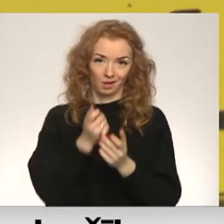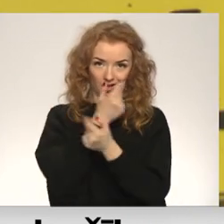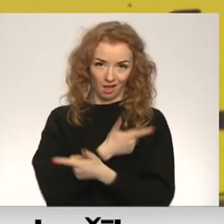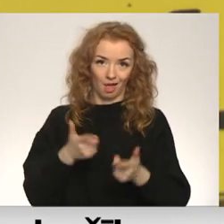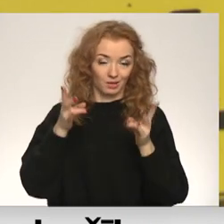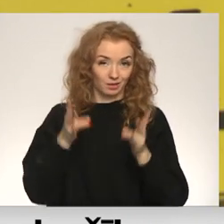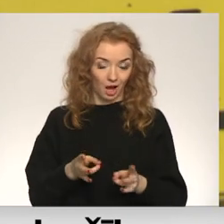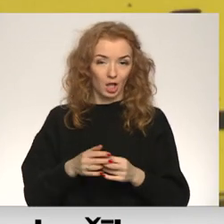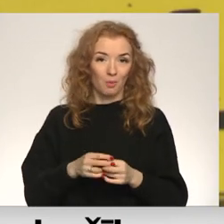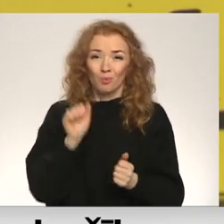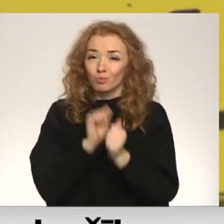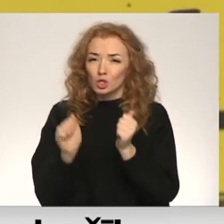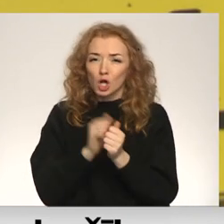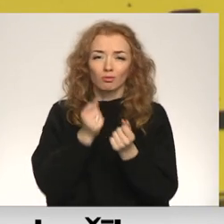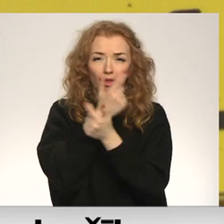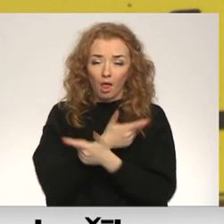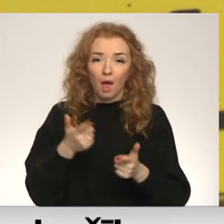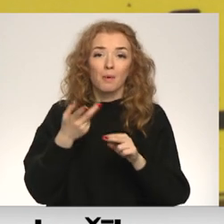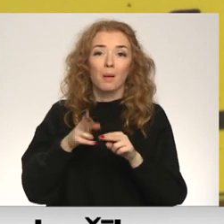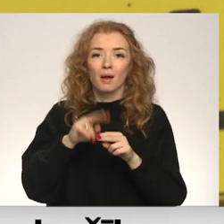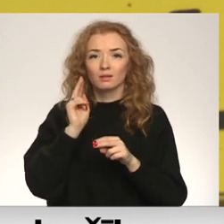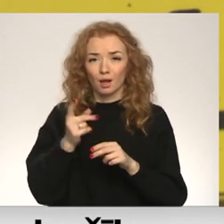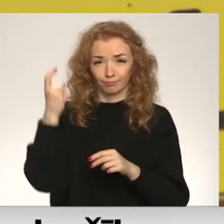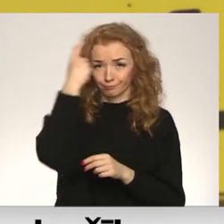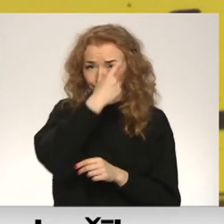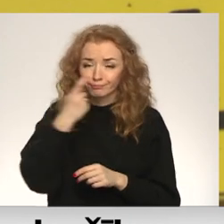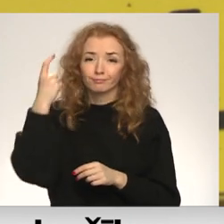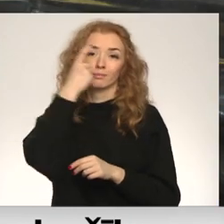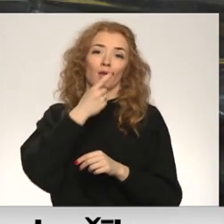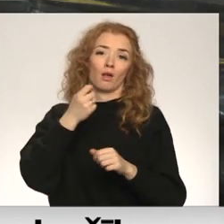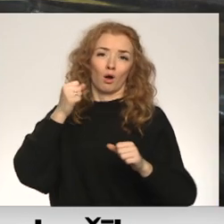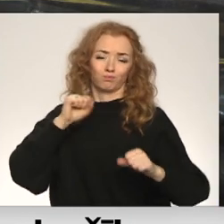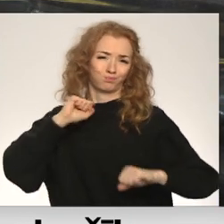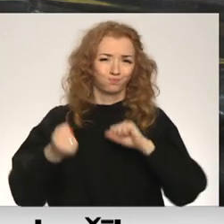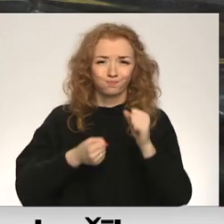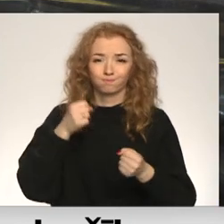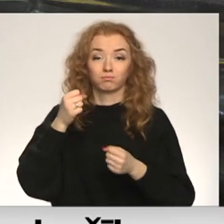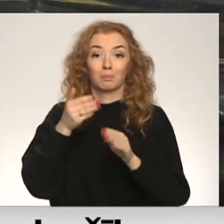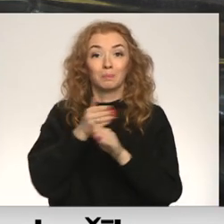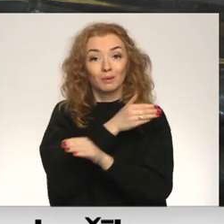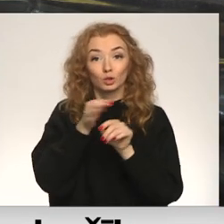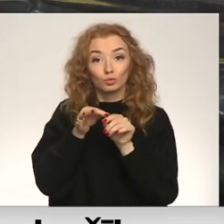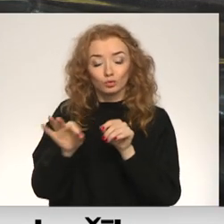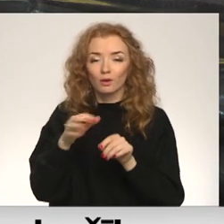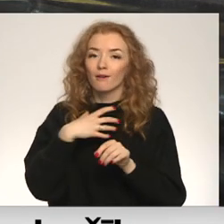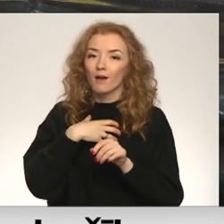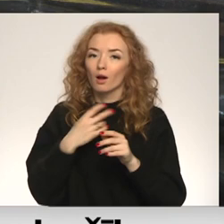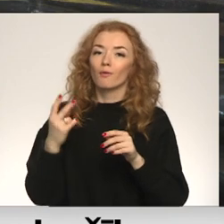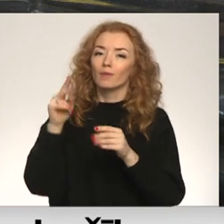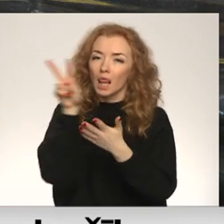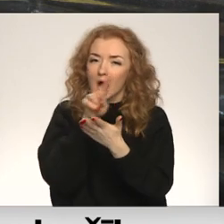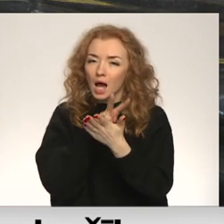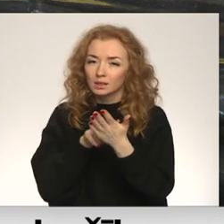Nelaimes visbiežāk rodas pārgalvības un arī alkohola ietekmē. Pirms degļa aizdedzināšanas vēlreiz jāizlasa